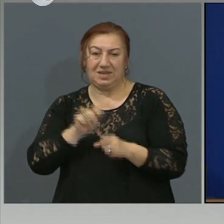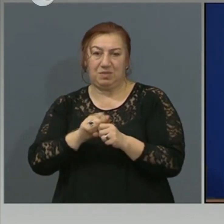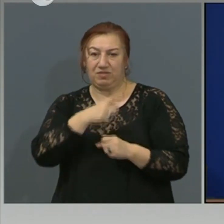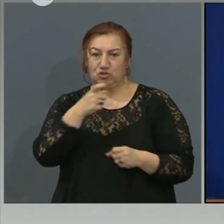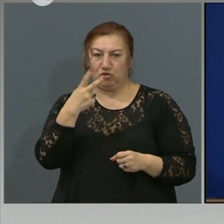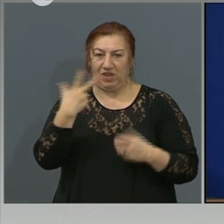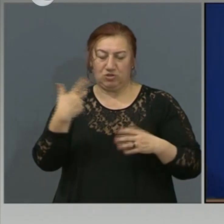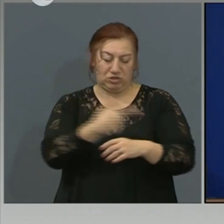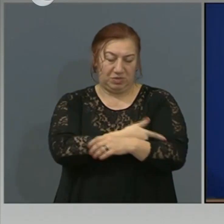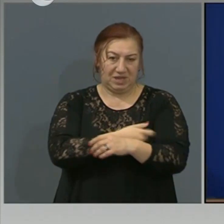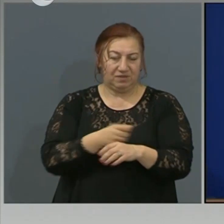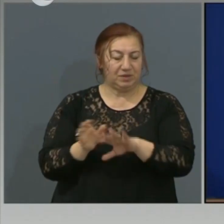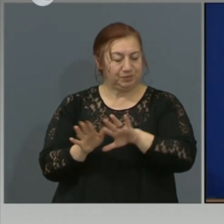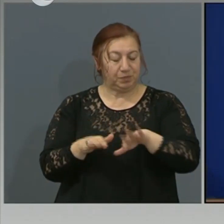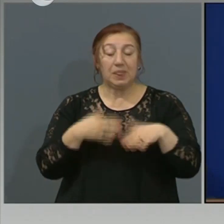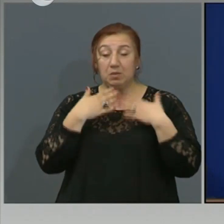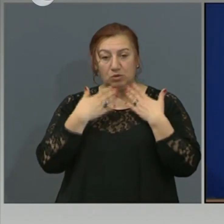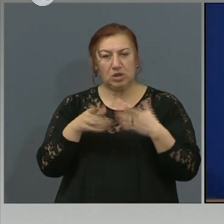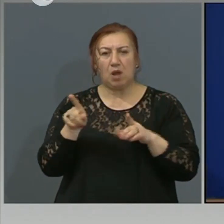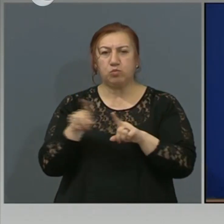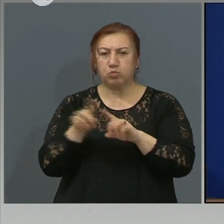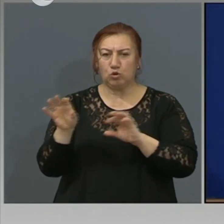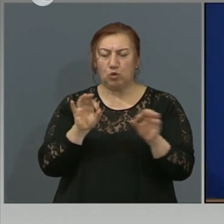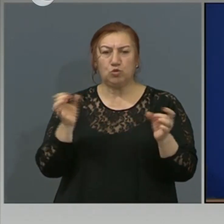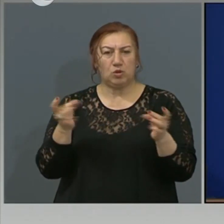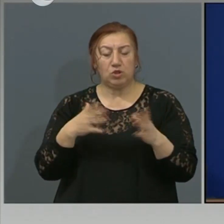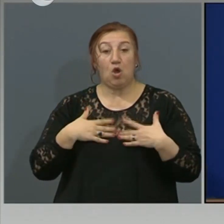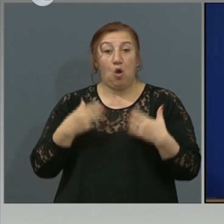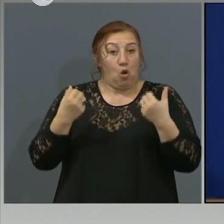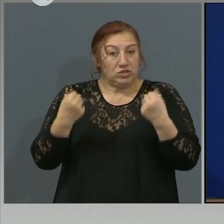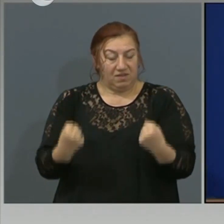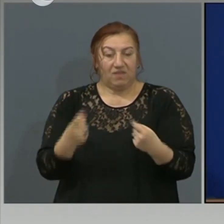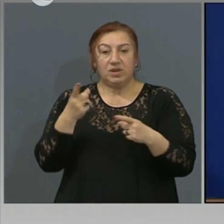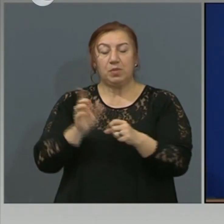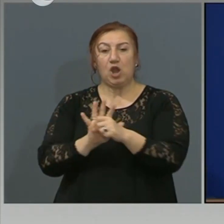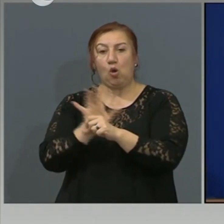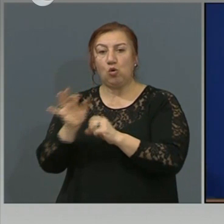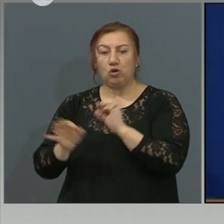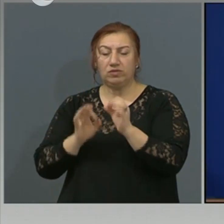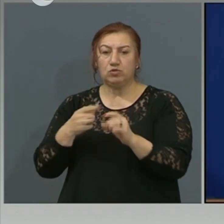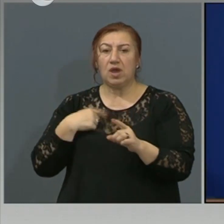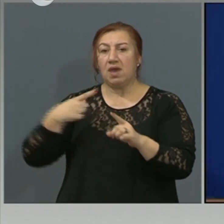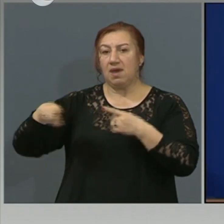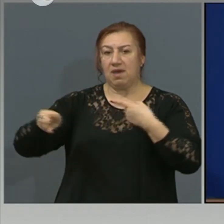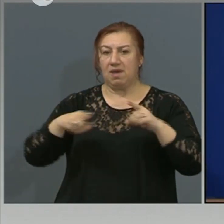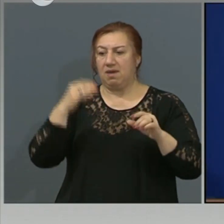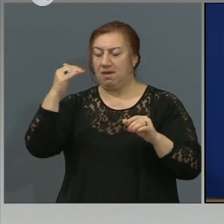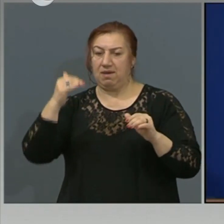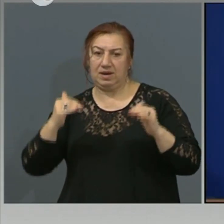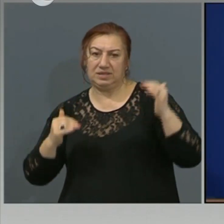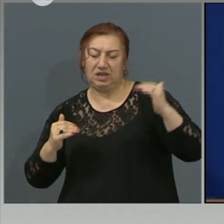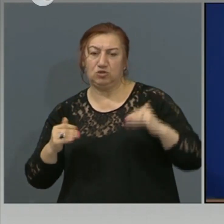Подобно на модела на другите вирусни заболявания, оздравяването и при коронавирусната инфекция е дефинитивно. Не се очакват